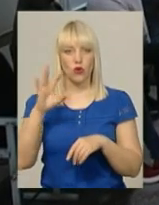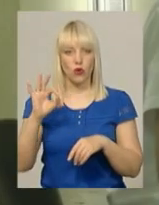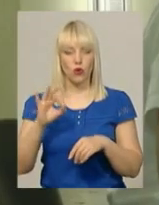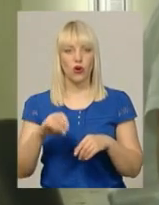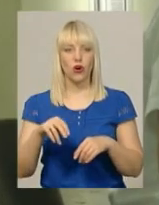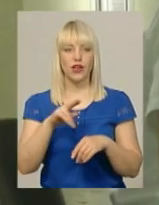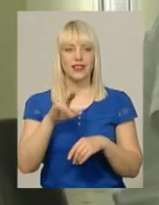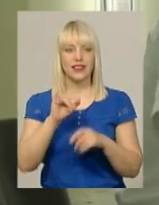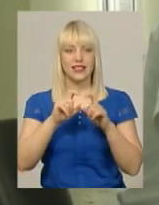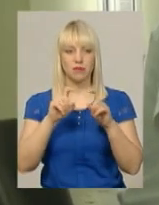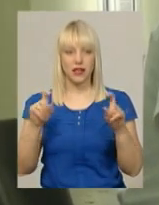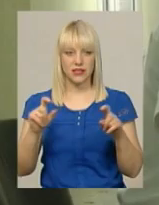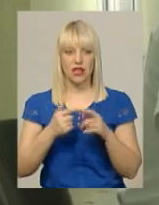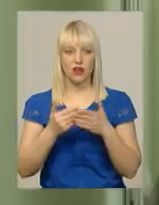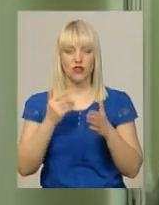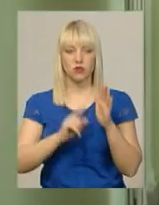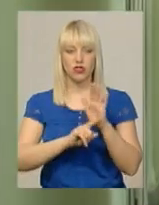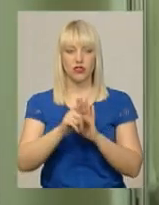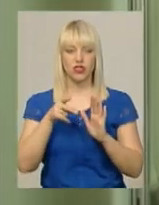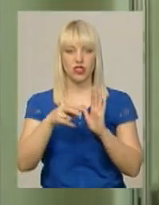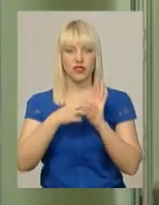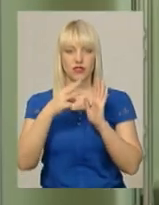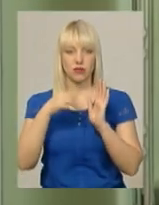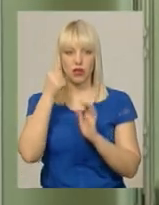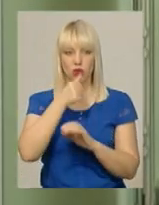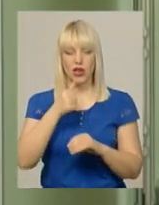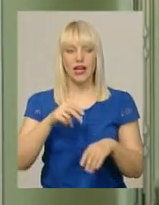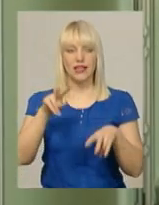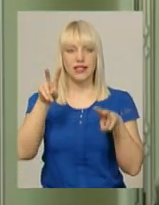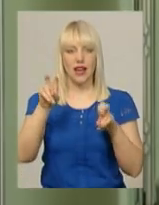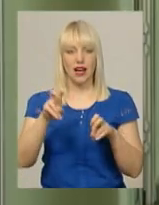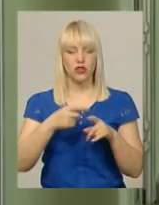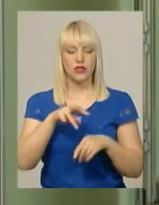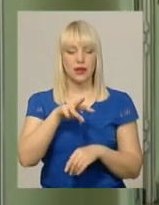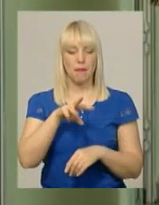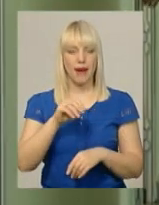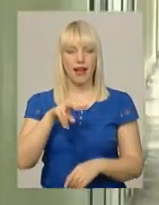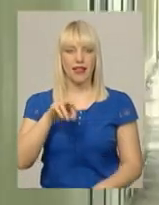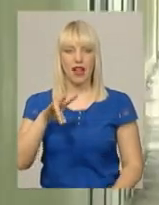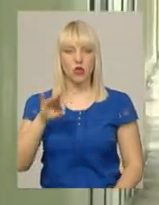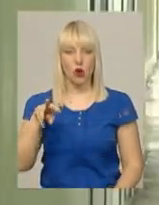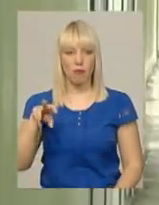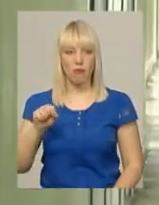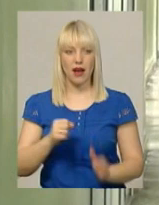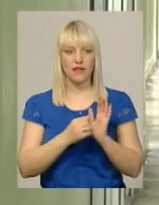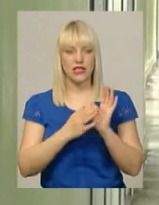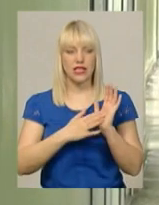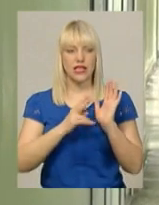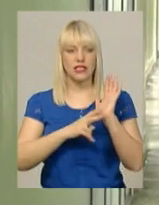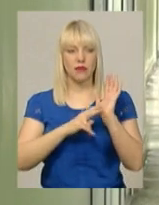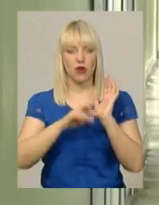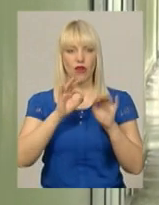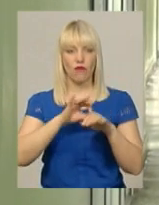Дробнера, Від початку 2018 року на Хмельниччин діагноз меланома поставили 17 жителям області. Стільки ж хворих було